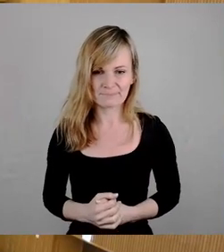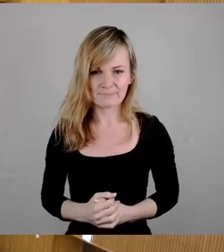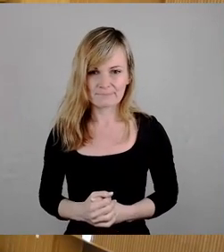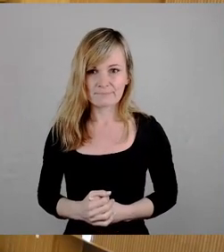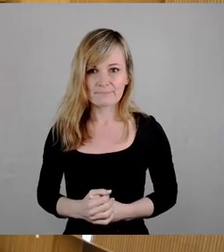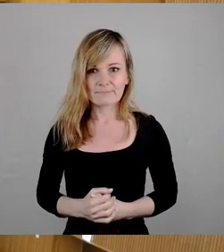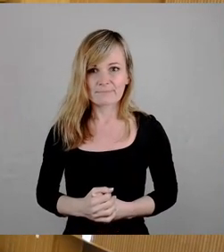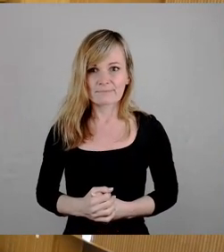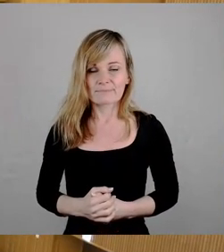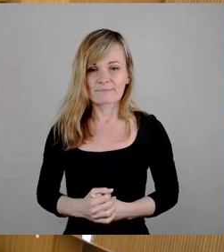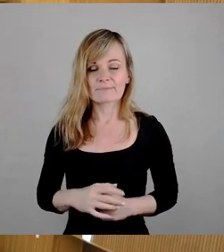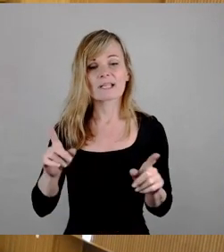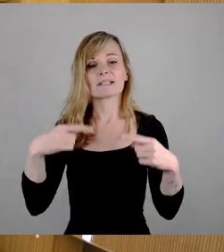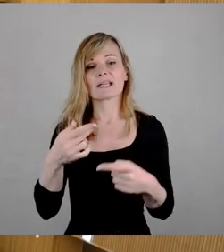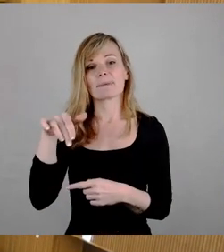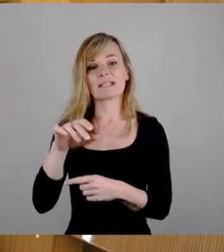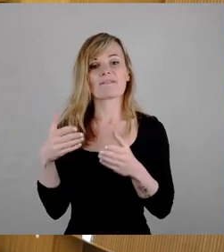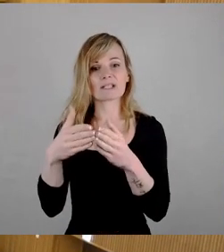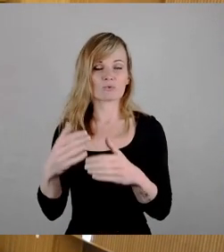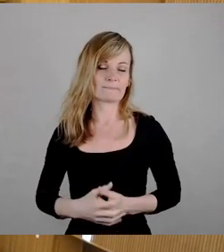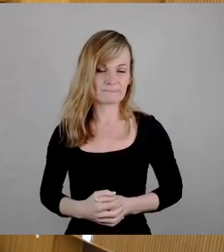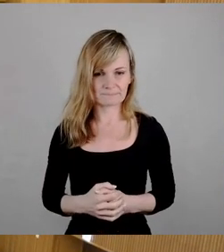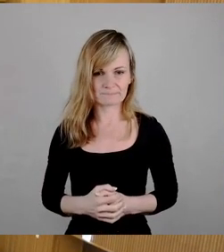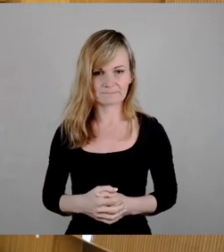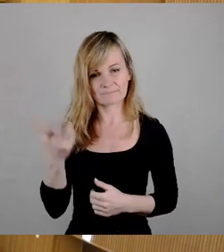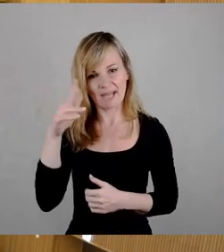Als nächstes SPD-Fraktion. Herr Echt.